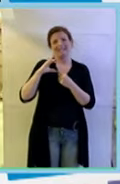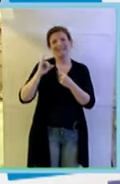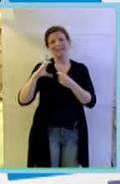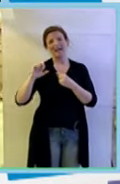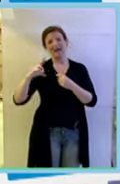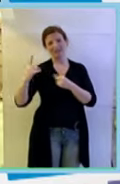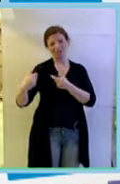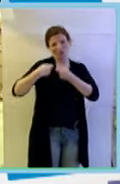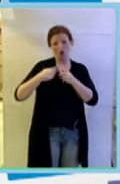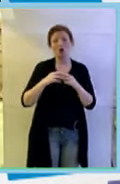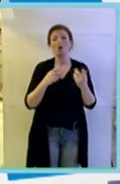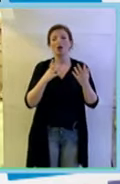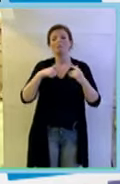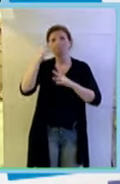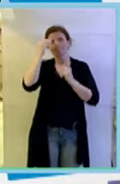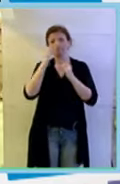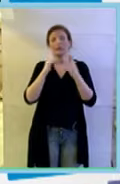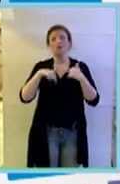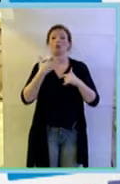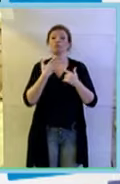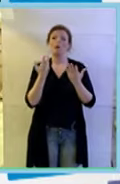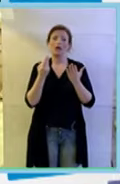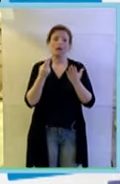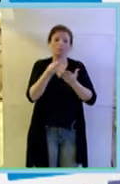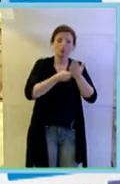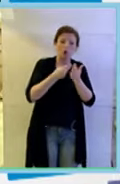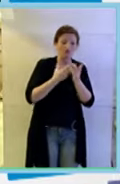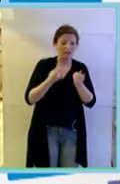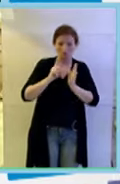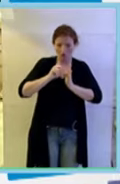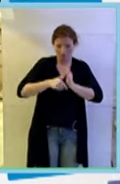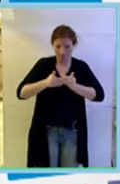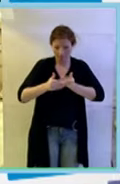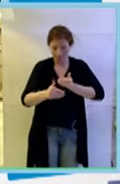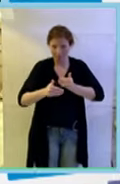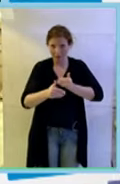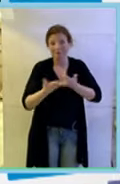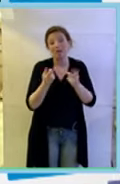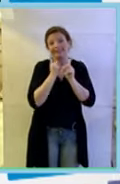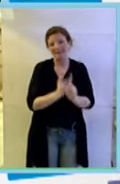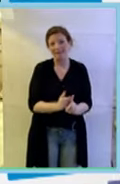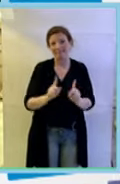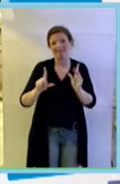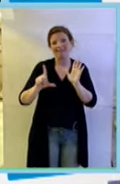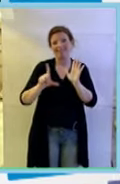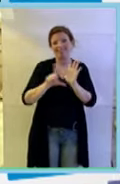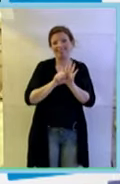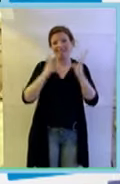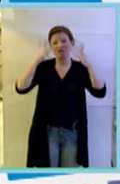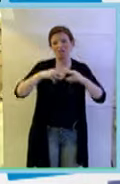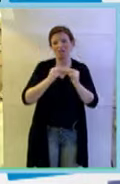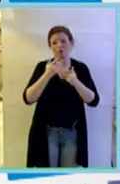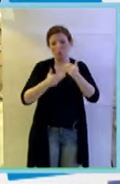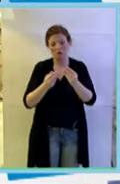pensato di fare allora noi abbiamo un piano a breve termine perché dipende da quanto durerà la legislatura quindi